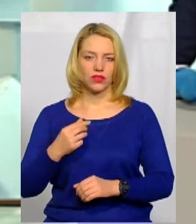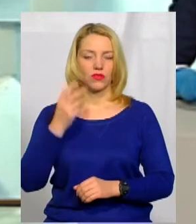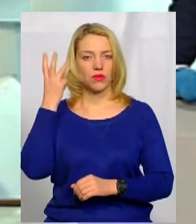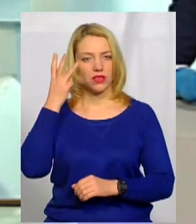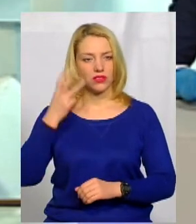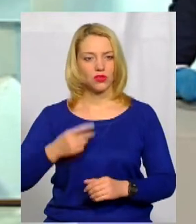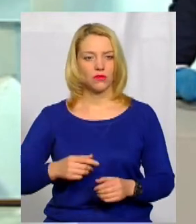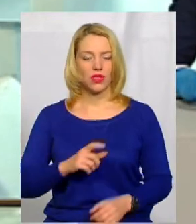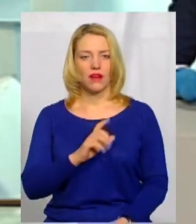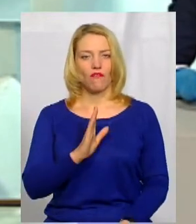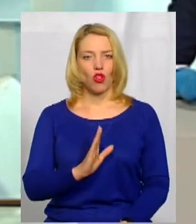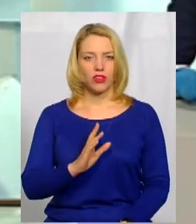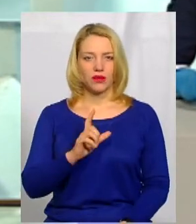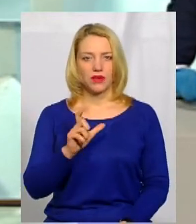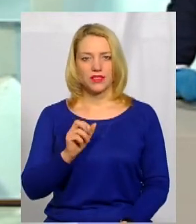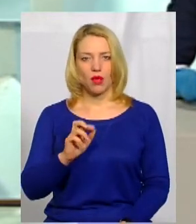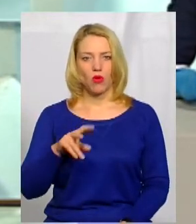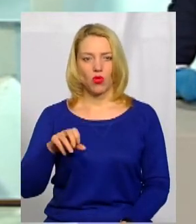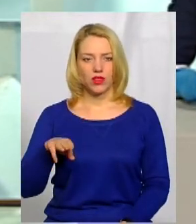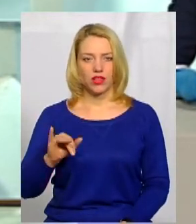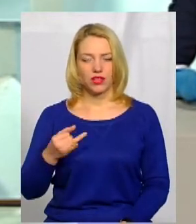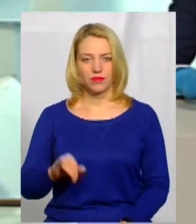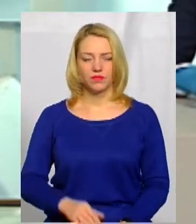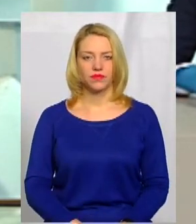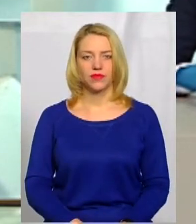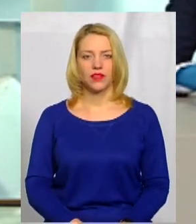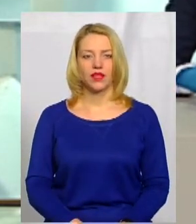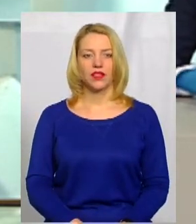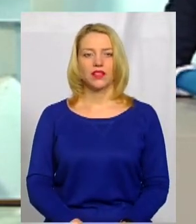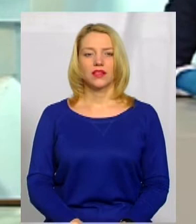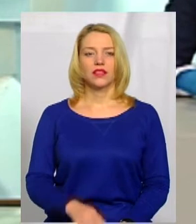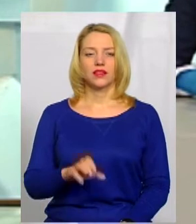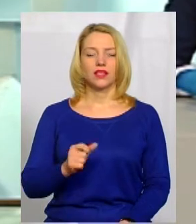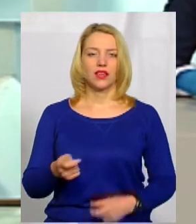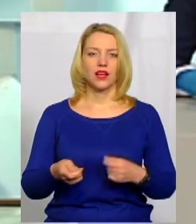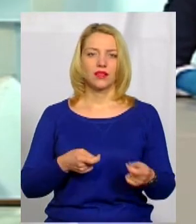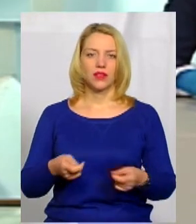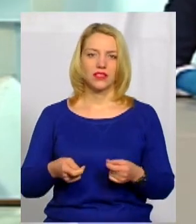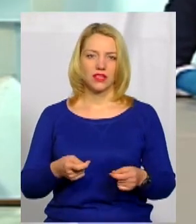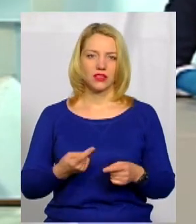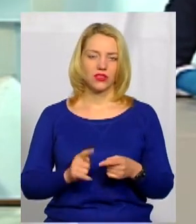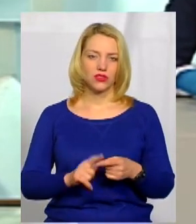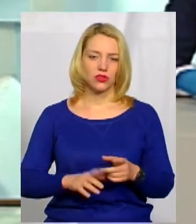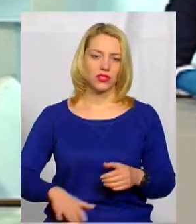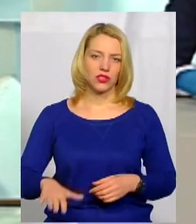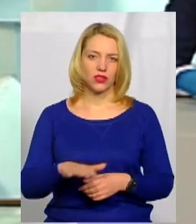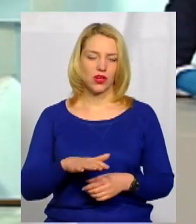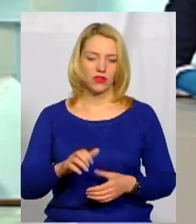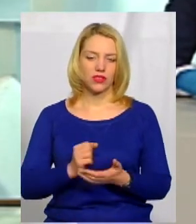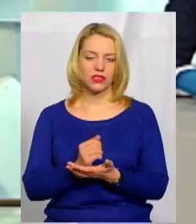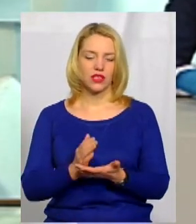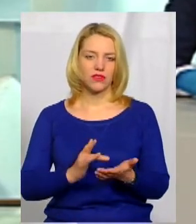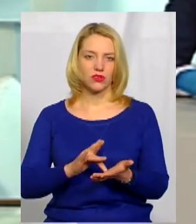Хмельницькому Володимиром Заболотним. Доброго вечора. Вітаю вас. Та адміністраторкою цього ж територіального